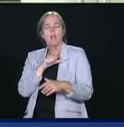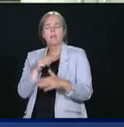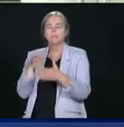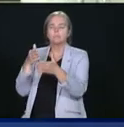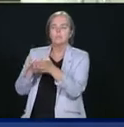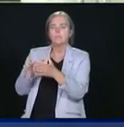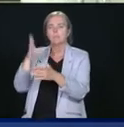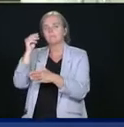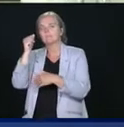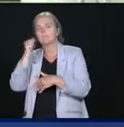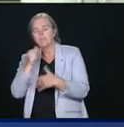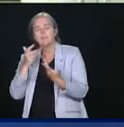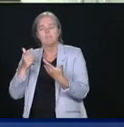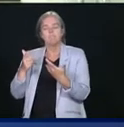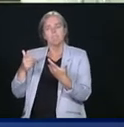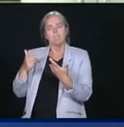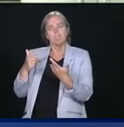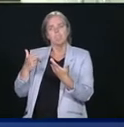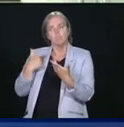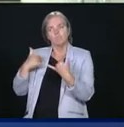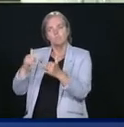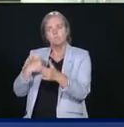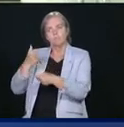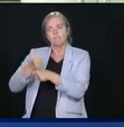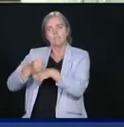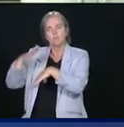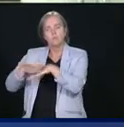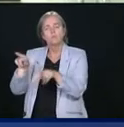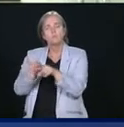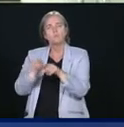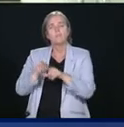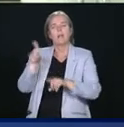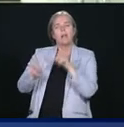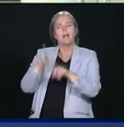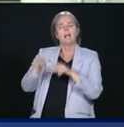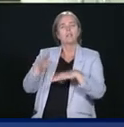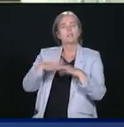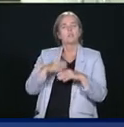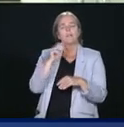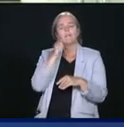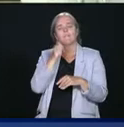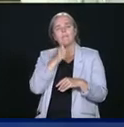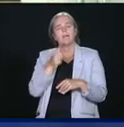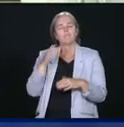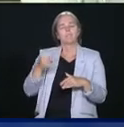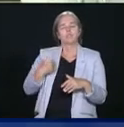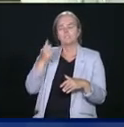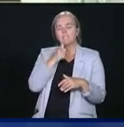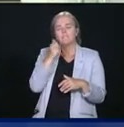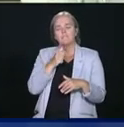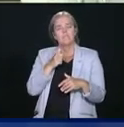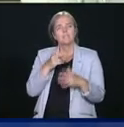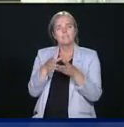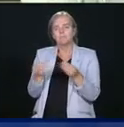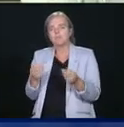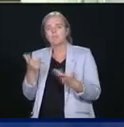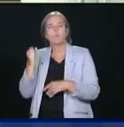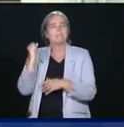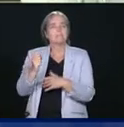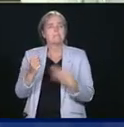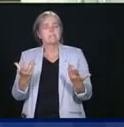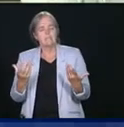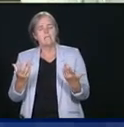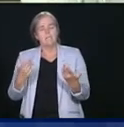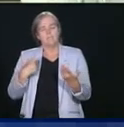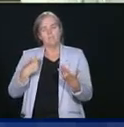recommandations de l'enquête nationale qui a été menée. Cela demeure une priorité non seulement pour nous, mais pour tous les Canadiens, et nous